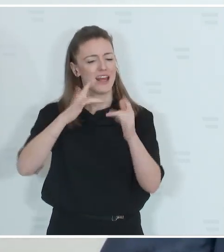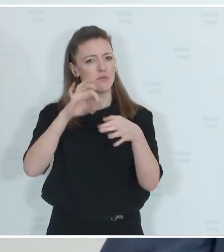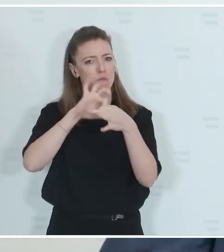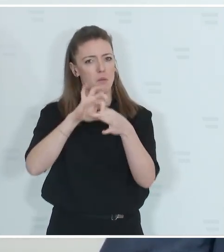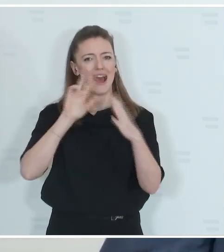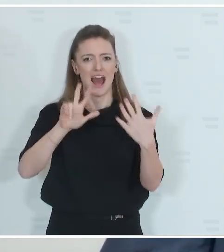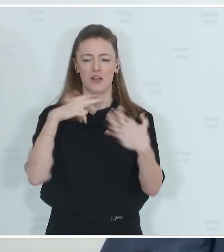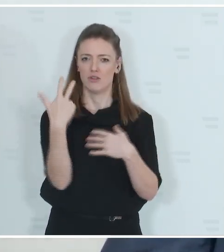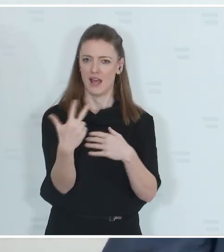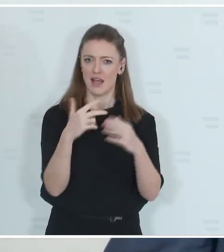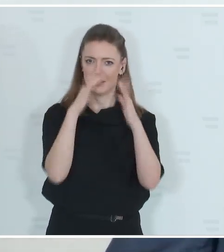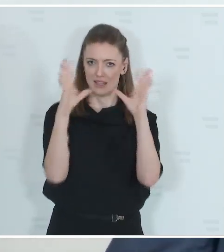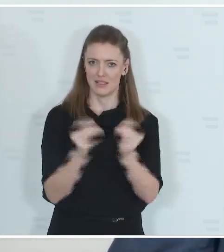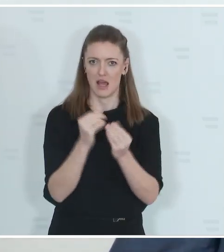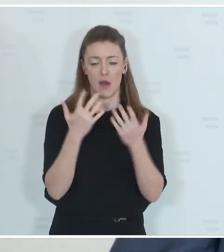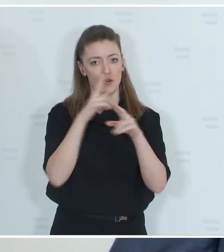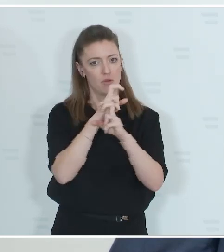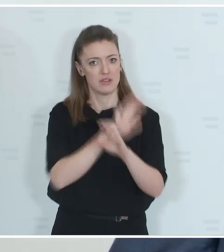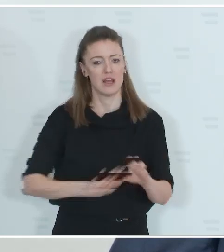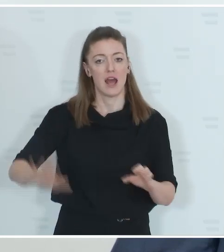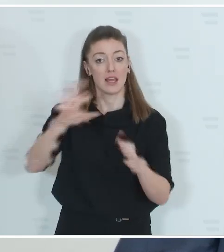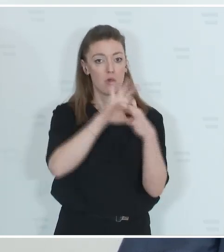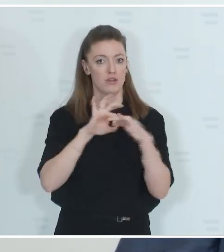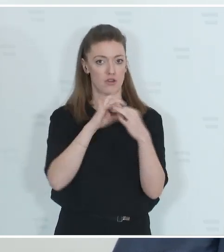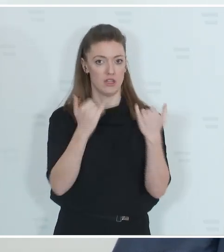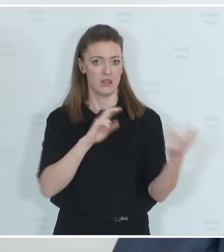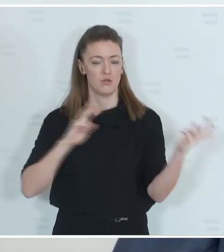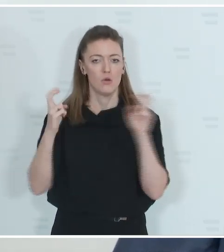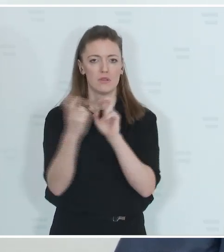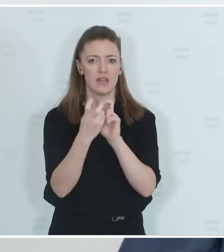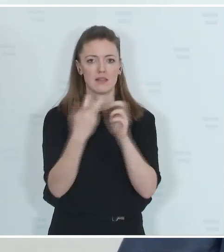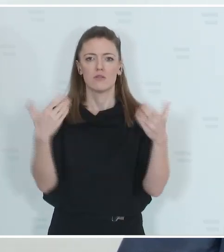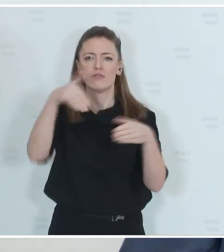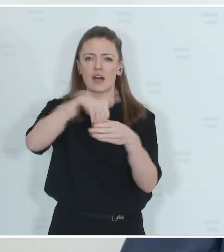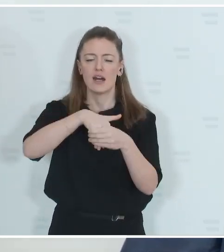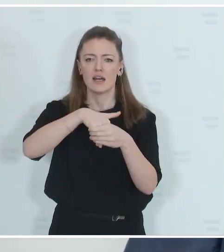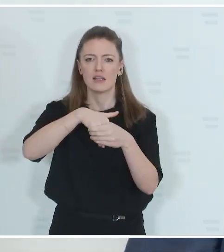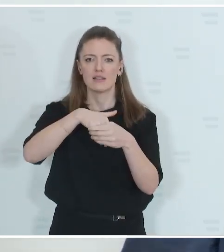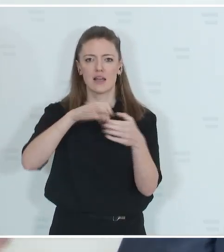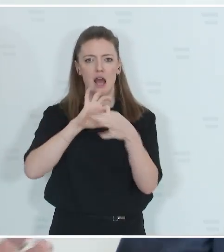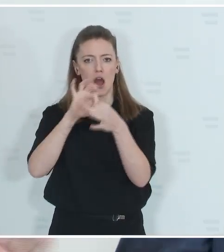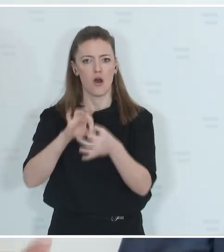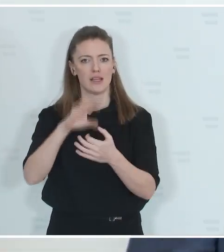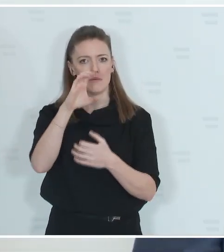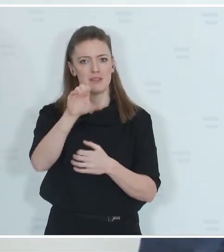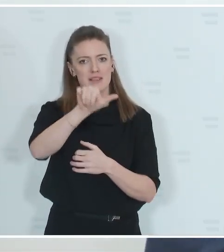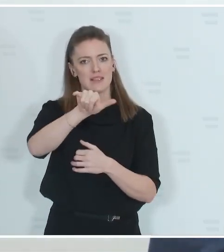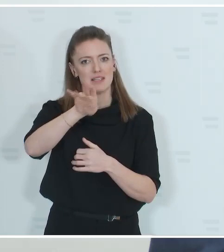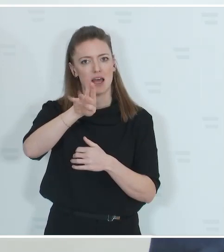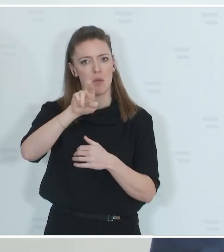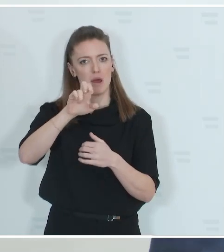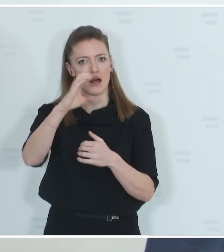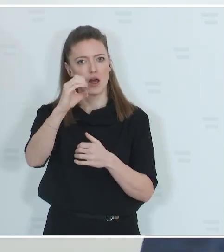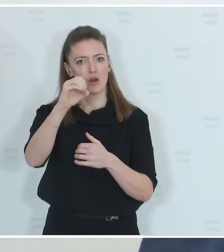österreichweit organisatorisch in Umsetzung, die sogenannte Cybercobra als weiteres Beispiel,